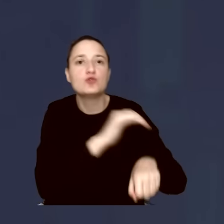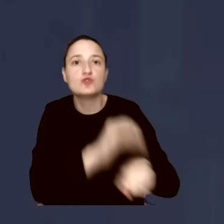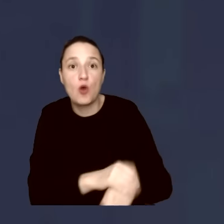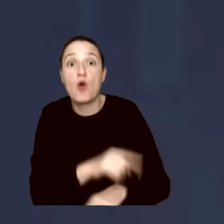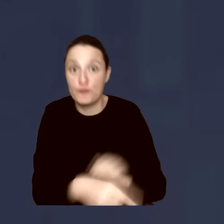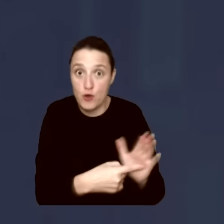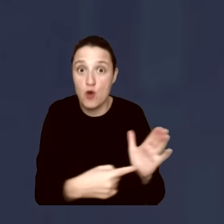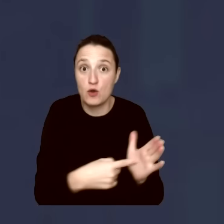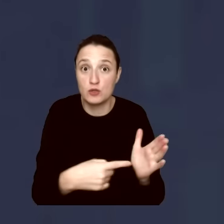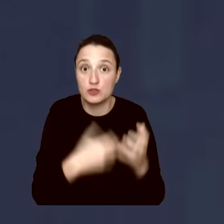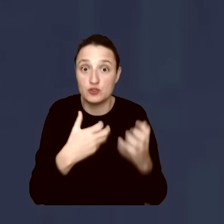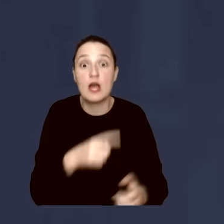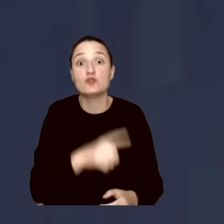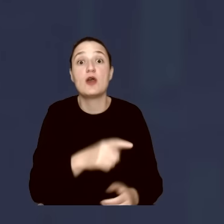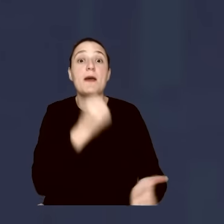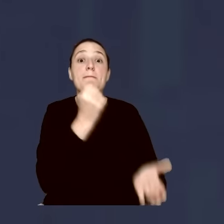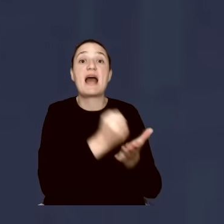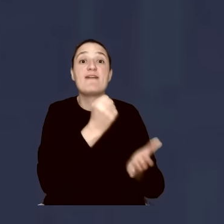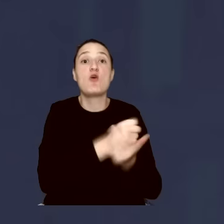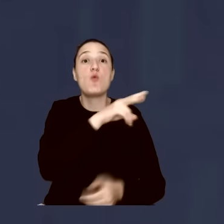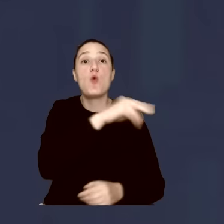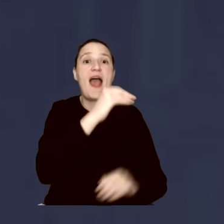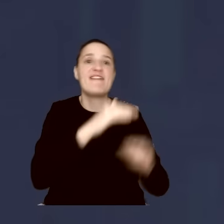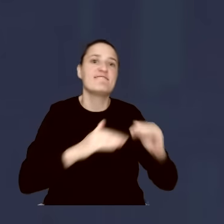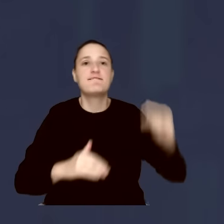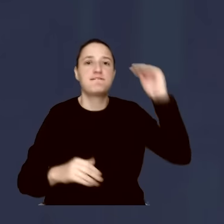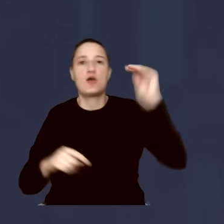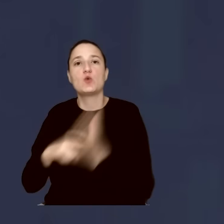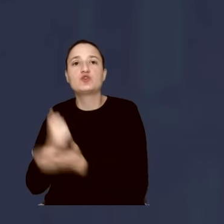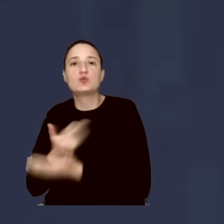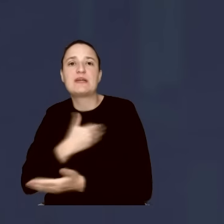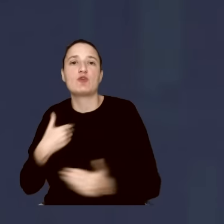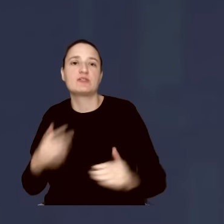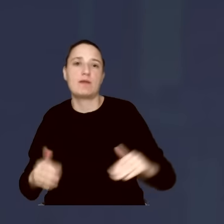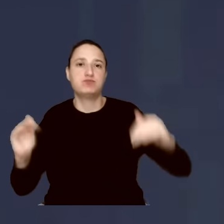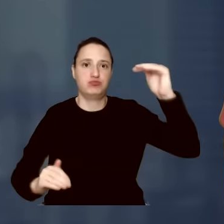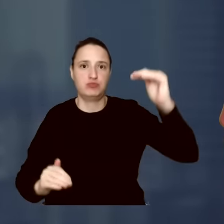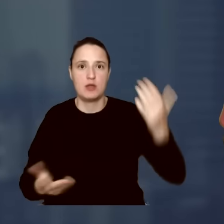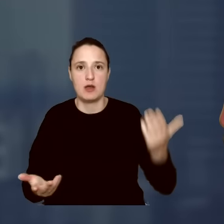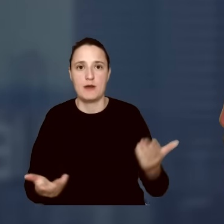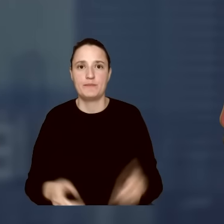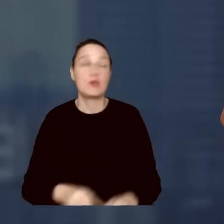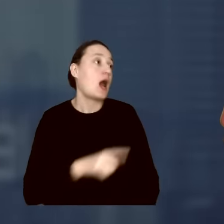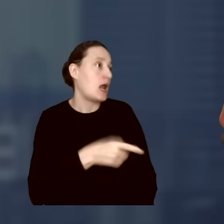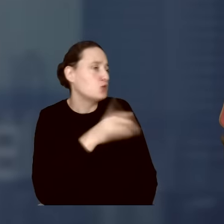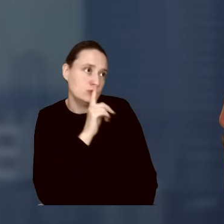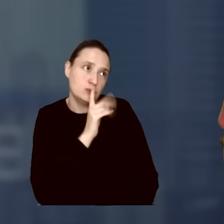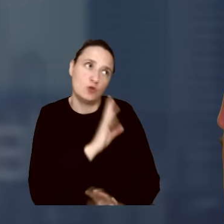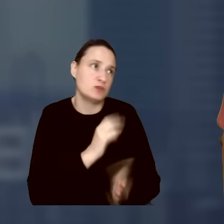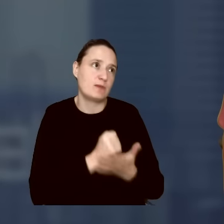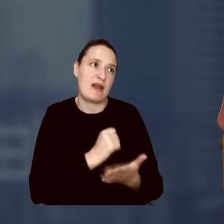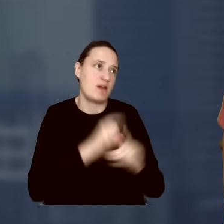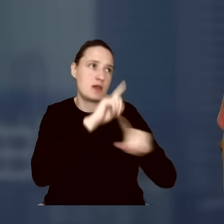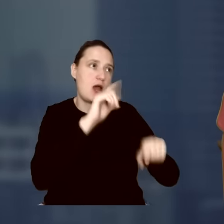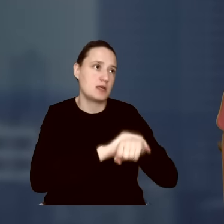wyższości prawa unijnego nad polską konstytucją, żeby klepnął dyrektywę budowlaną. Ale to ma być podobno na razie cicho, jeśli chodzi o zmianę traktatów.